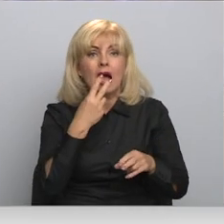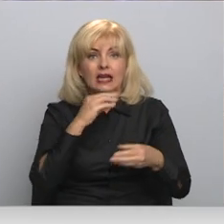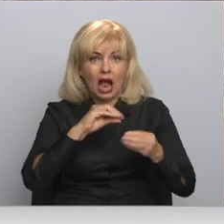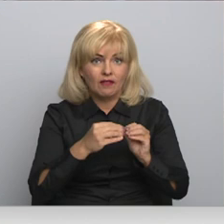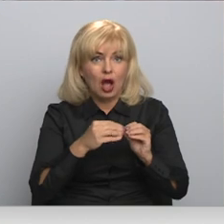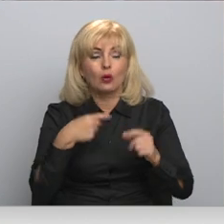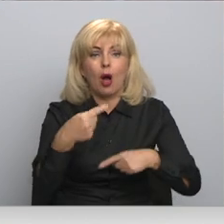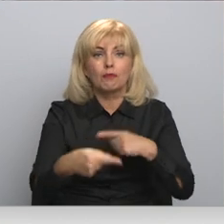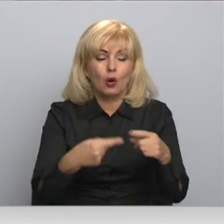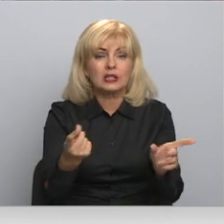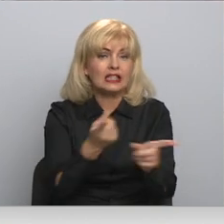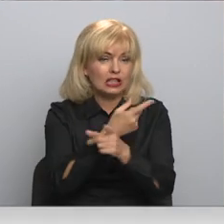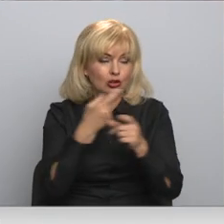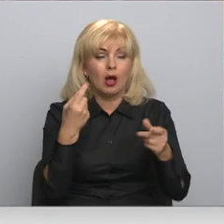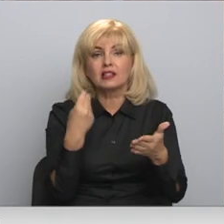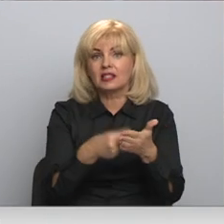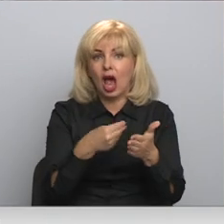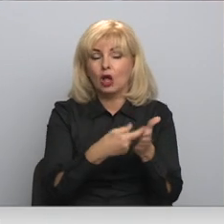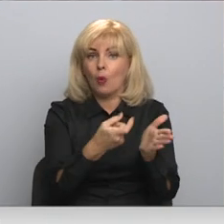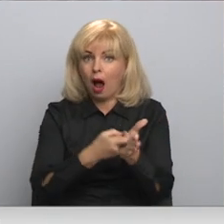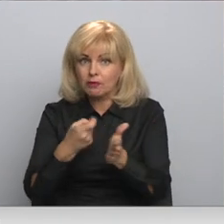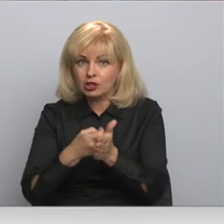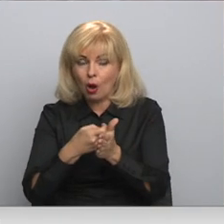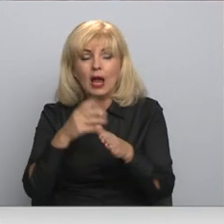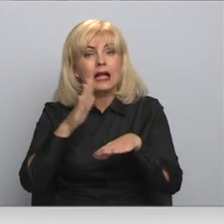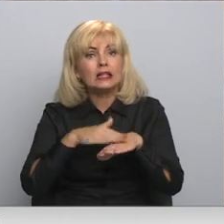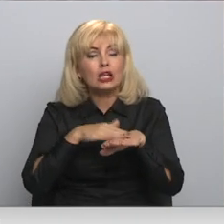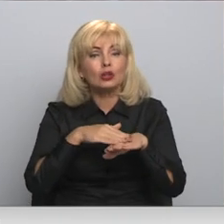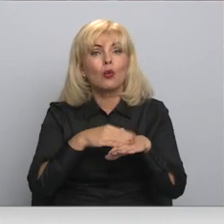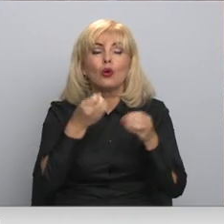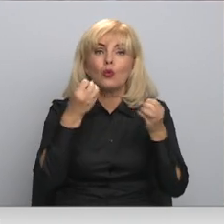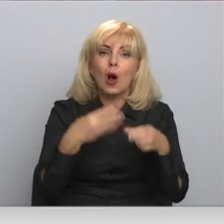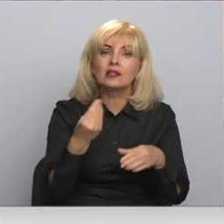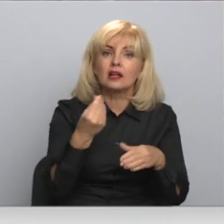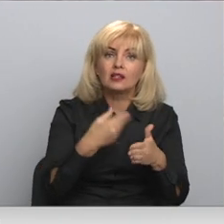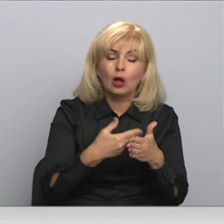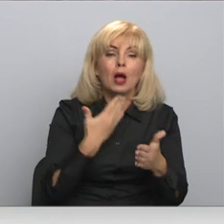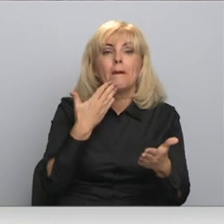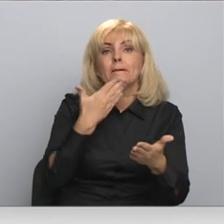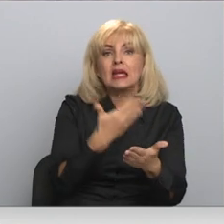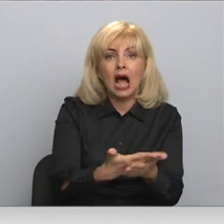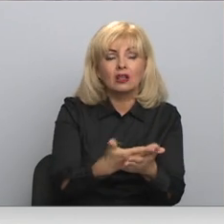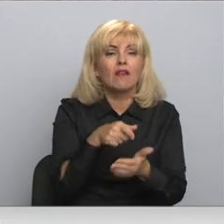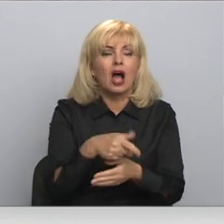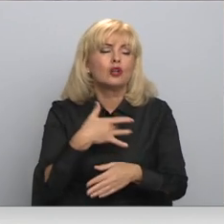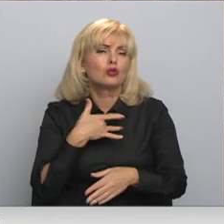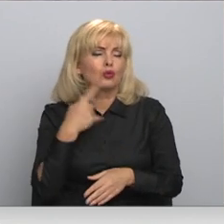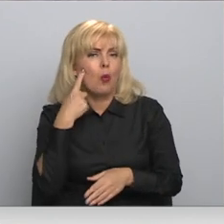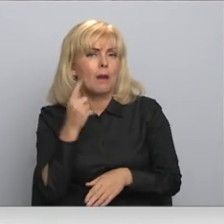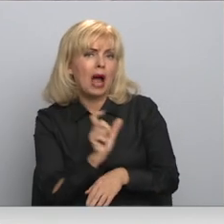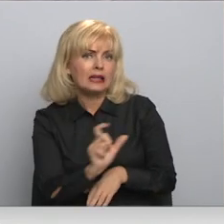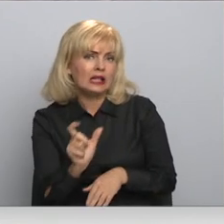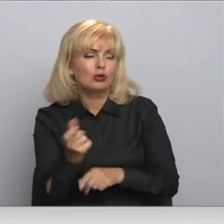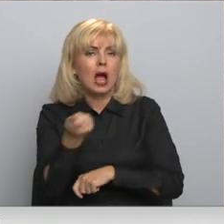cenu aptauju, tirgus izpēki un pretendenti snieca uz piedāvājumus. Tas jau drīzāk ir